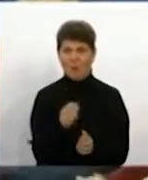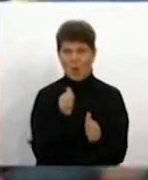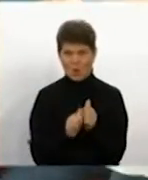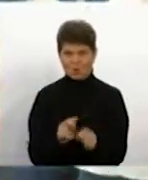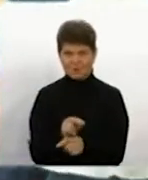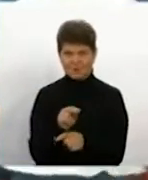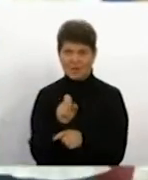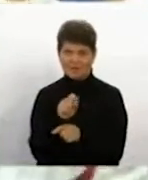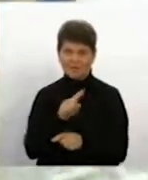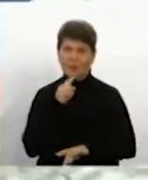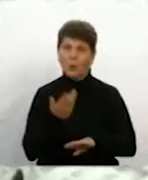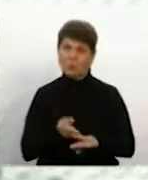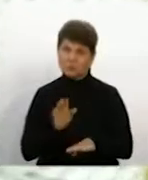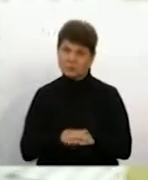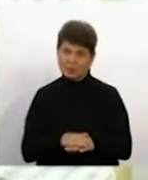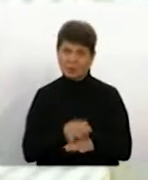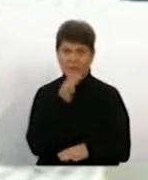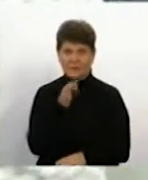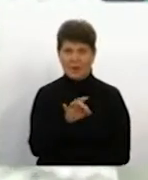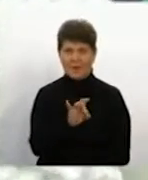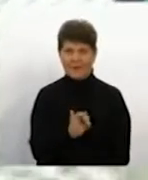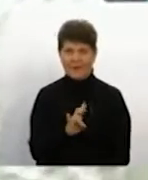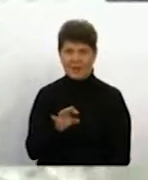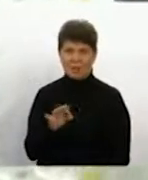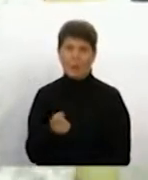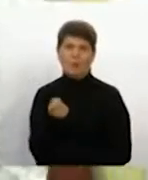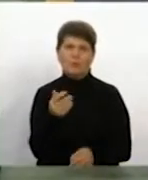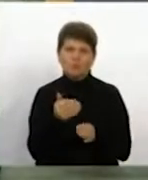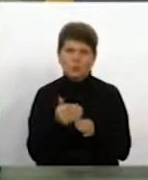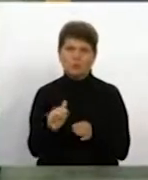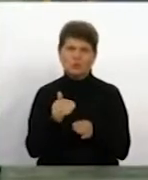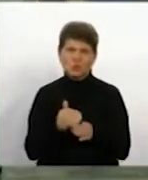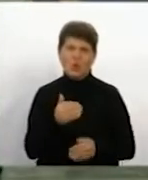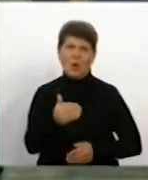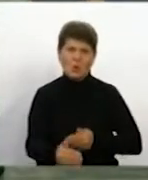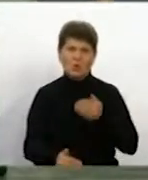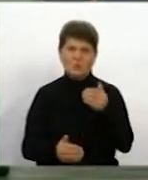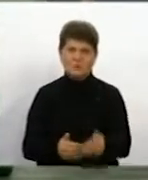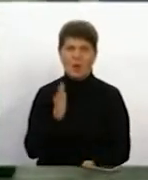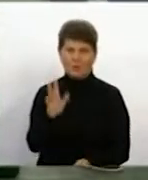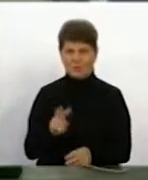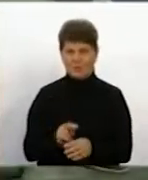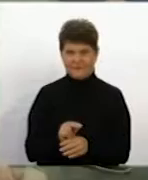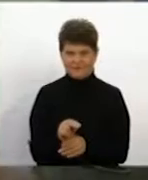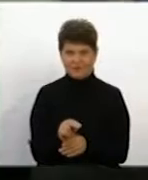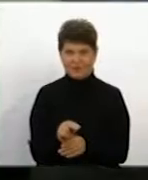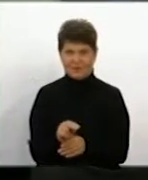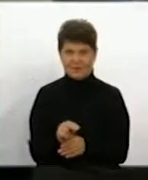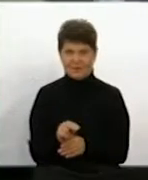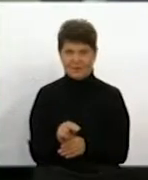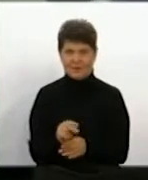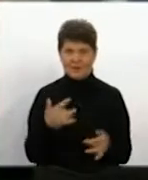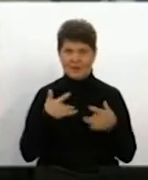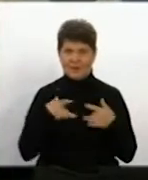заняттям завдання ускладнюють, додає Ревенко. Потрошки, крок за кроком. Ми будемо вчити ролі.